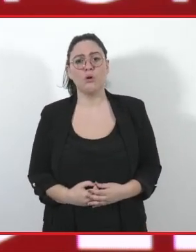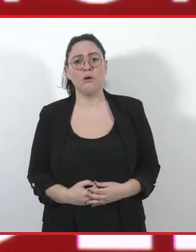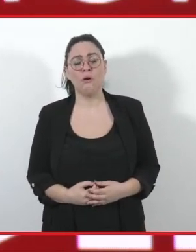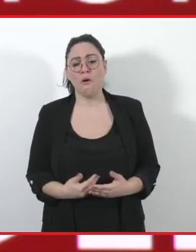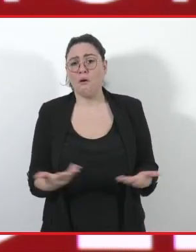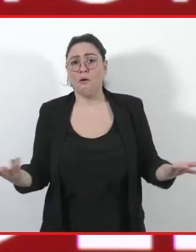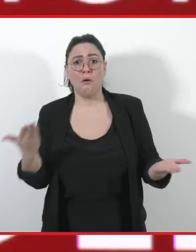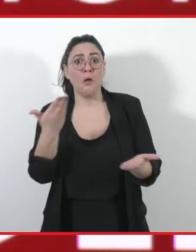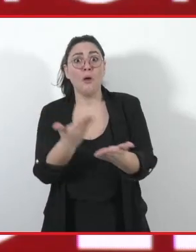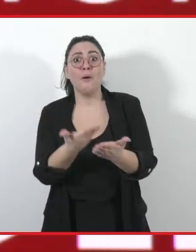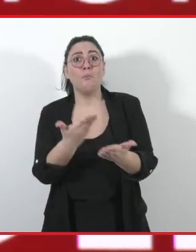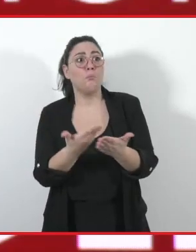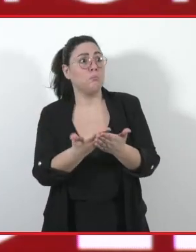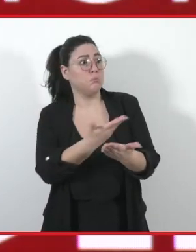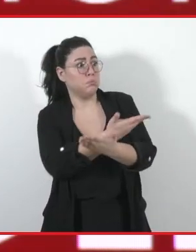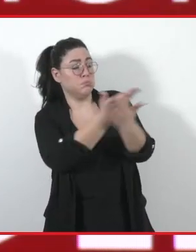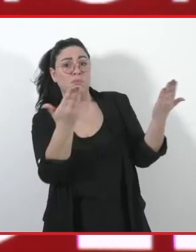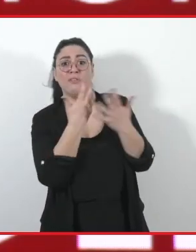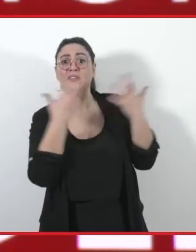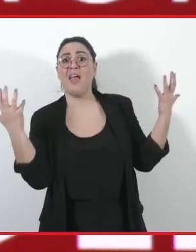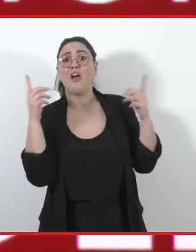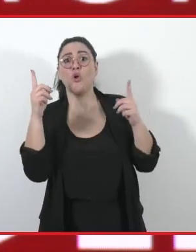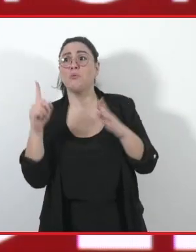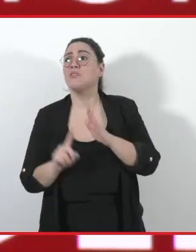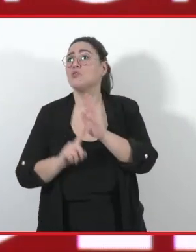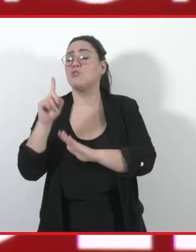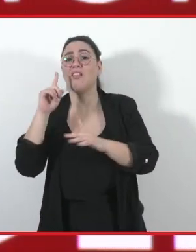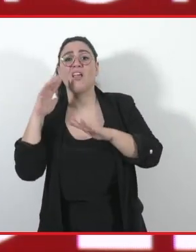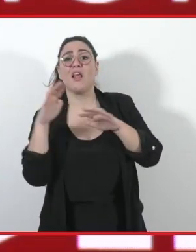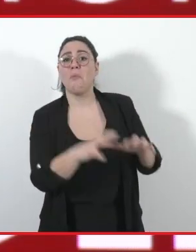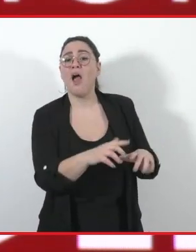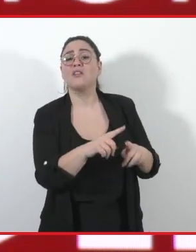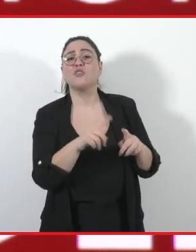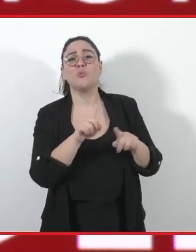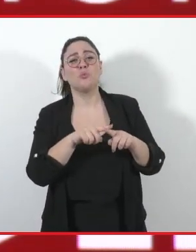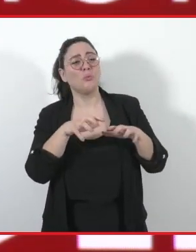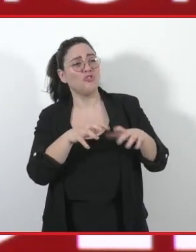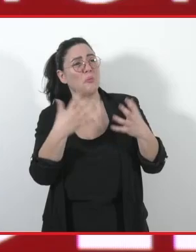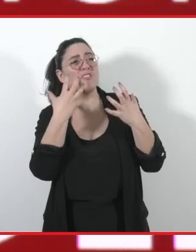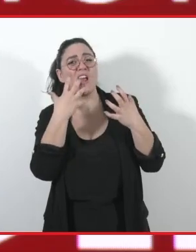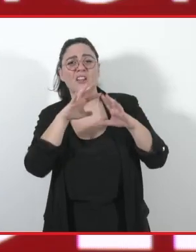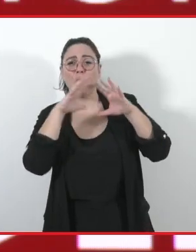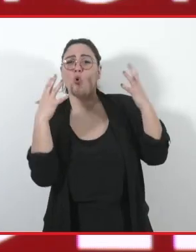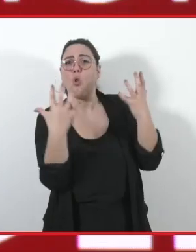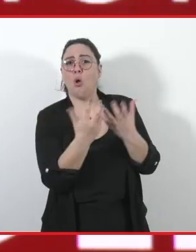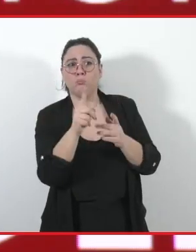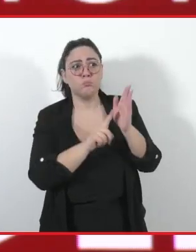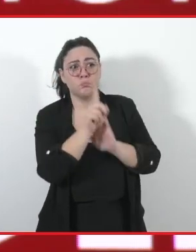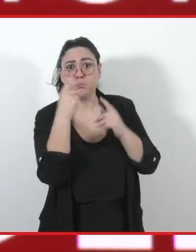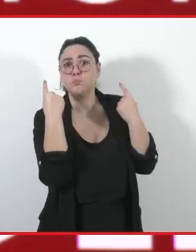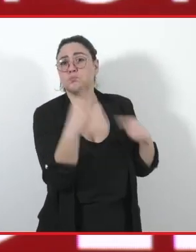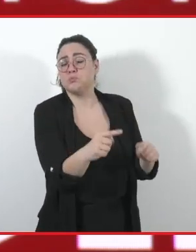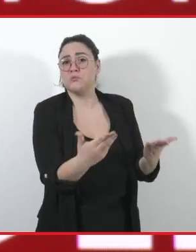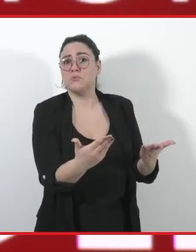lampante degli effetti disastrosi del cambiamento climatico e della minaccia che il riscaldamento globale comporta e per i territori di montagna, il